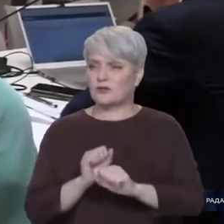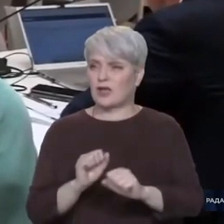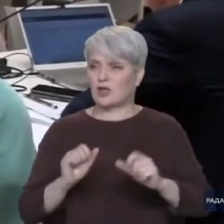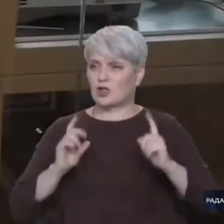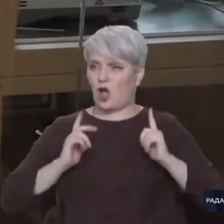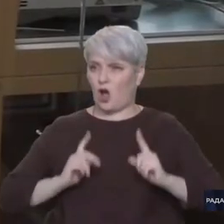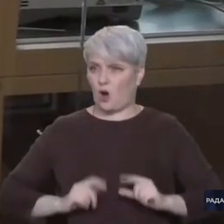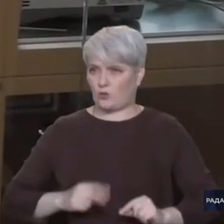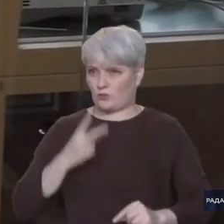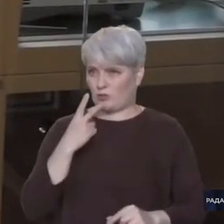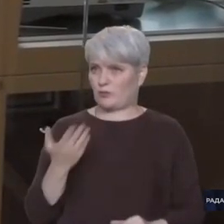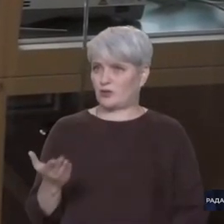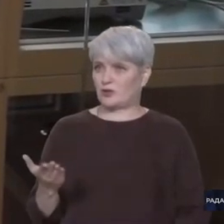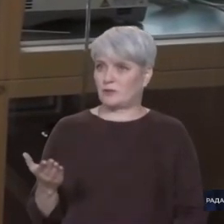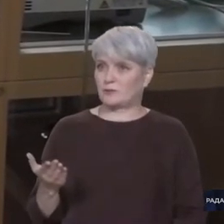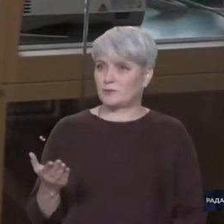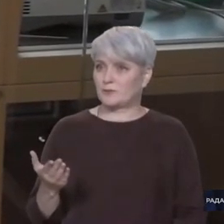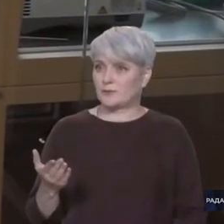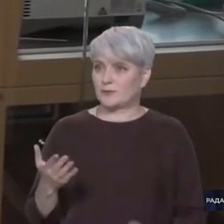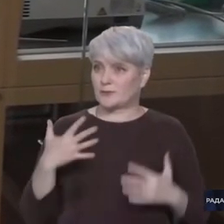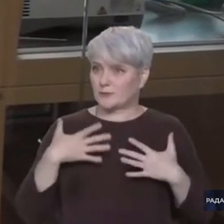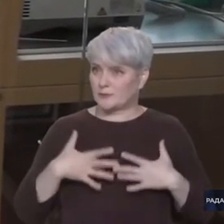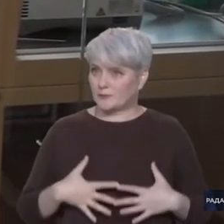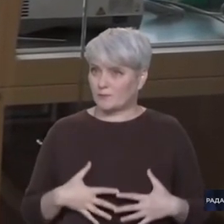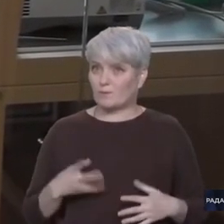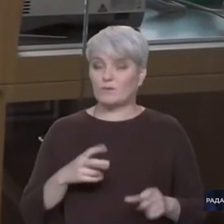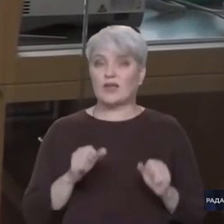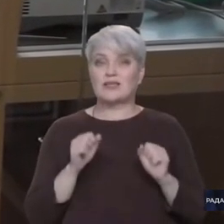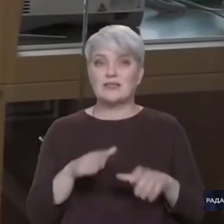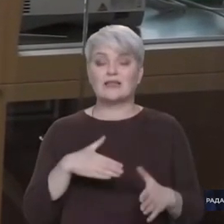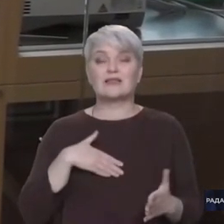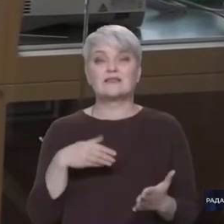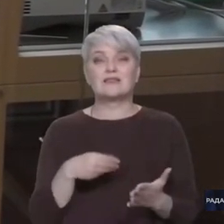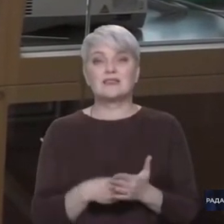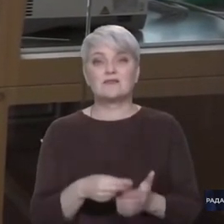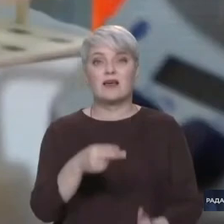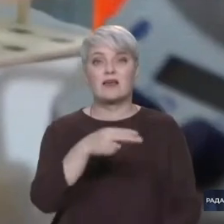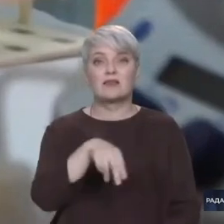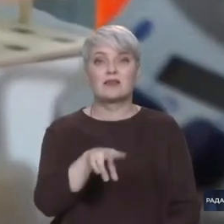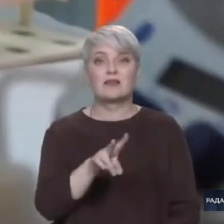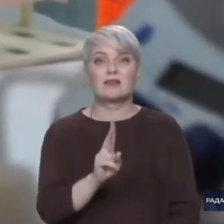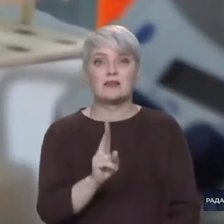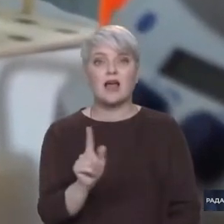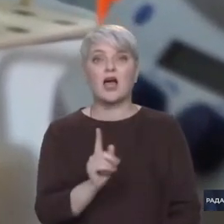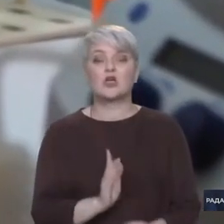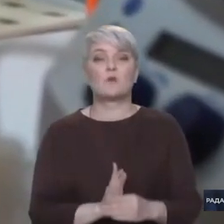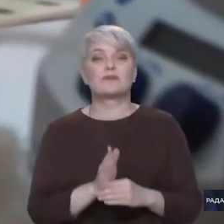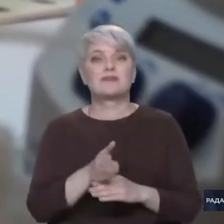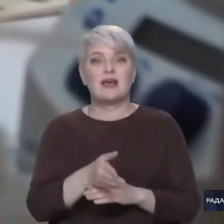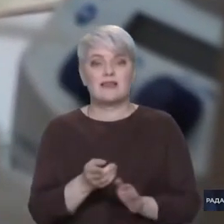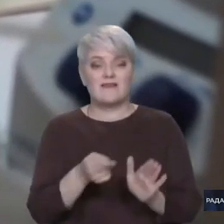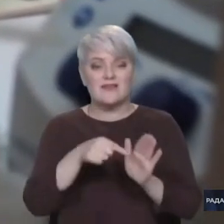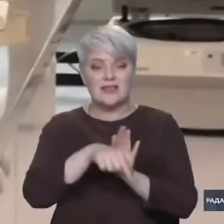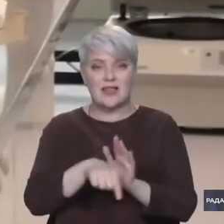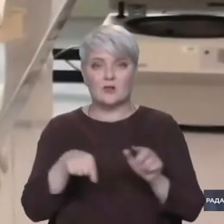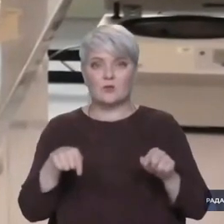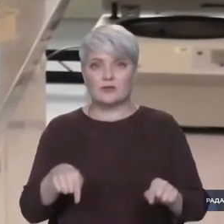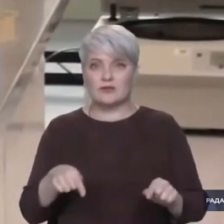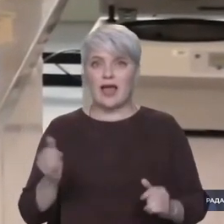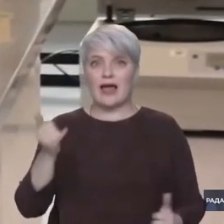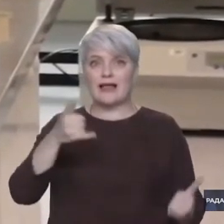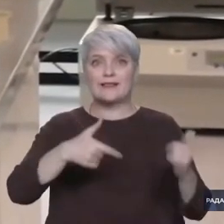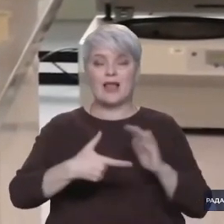ви можете бачити. А також треба здати своє ДНК, щоб зайти всередину цієї лабораторії. Це робиться,